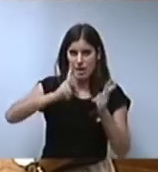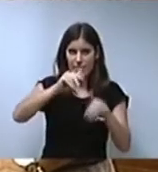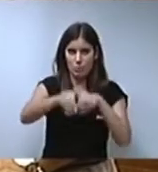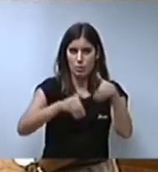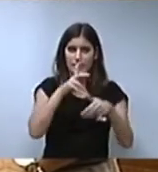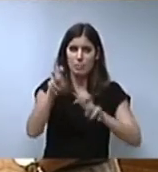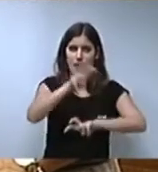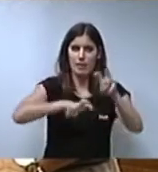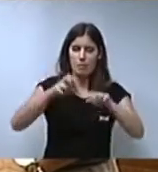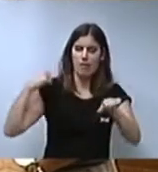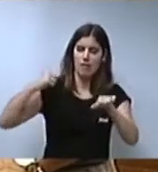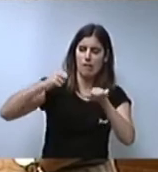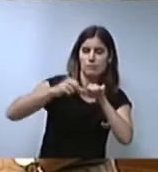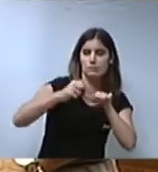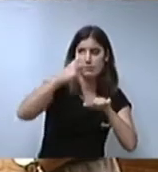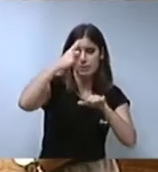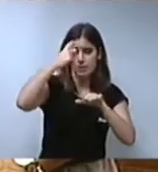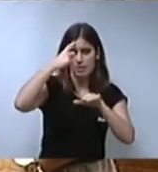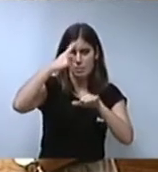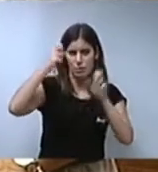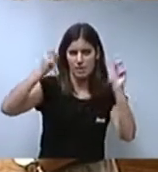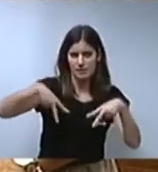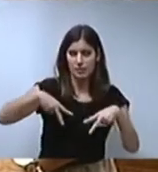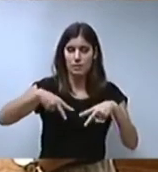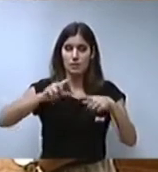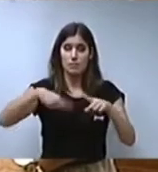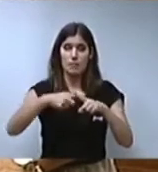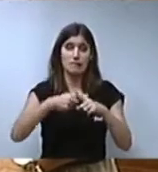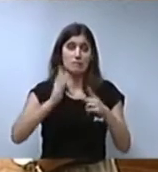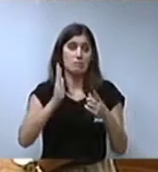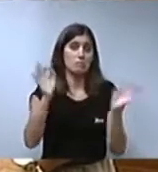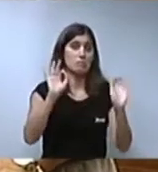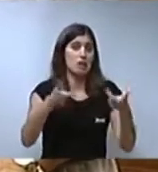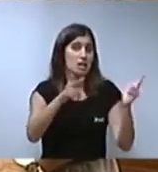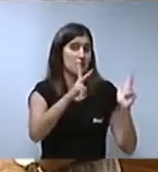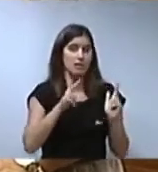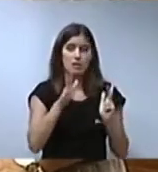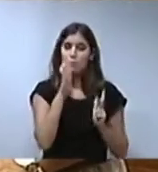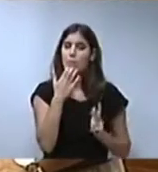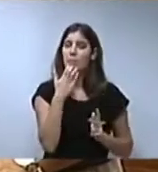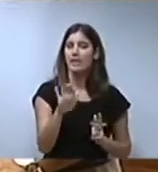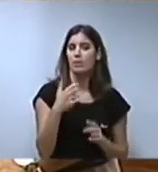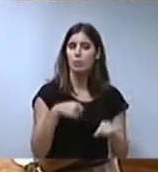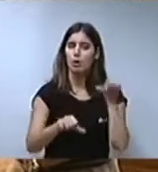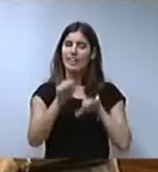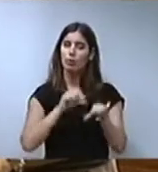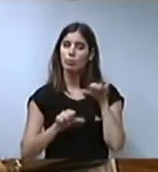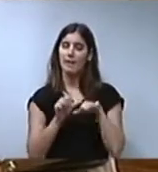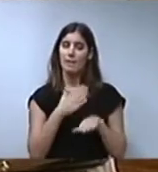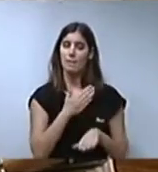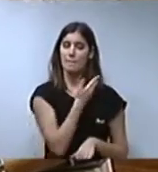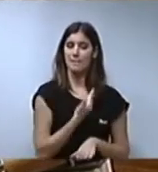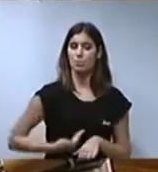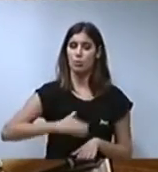va reparar tants anys de desmemòria i, sobretot, d'impunitat. Com, per exemple, fer tal de recuperar el patrimoni